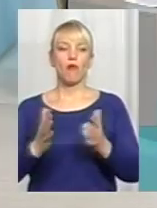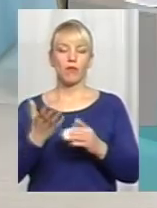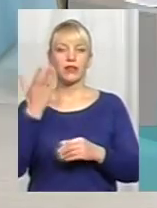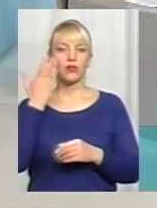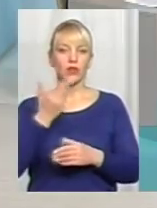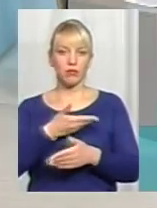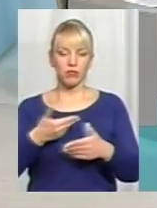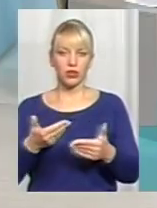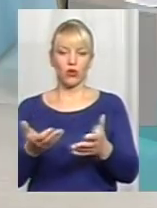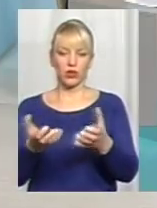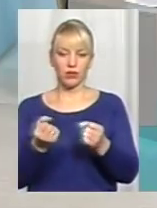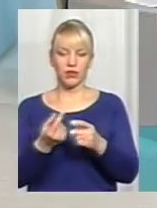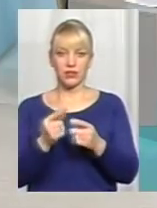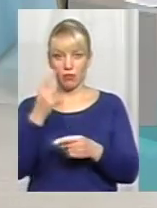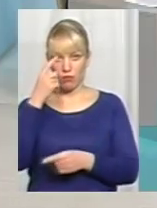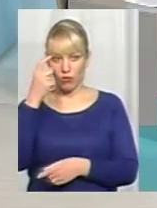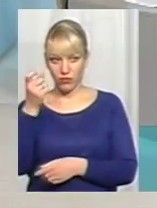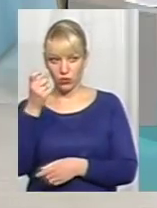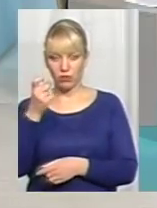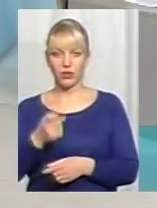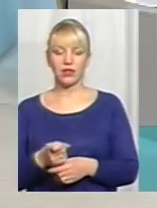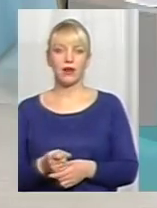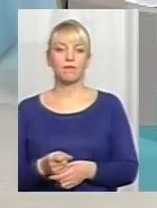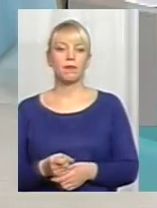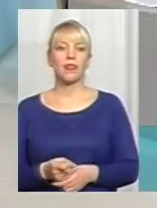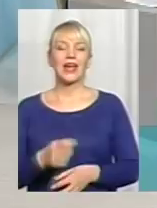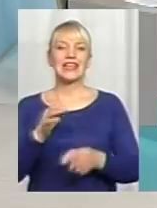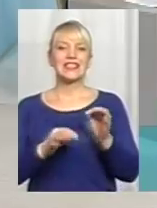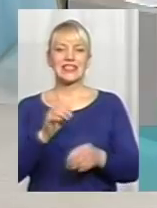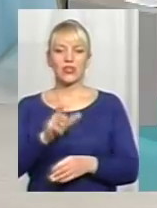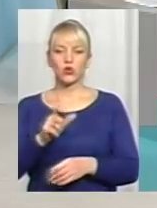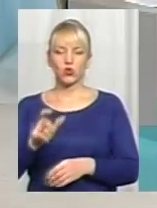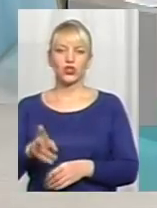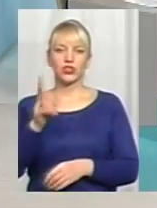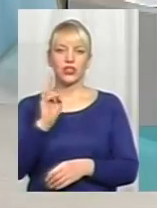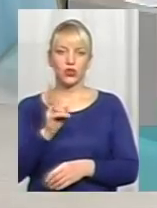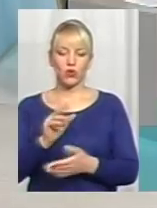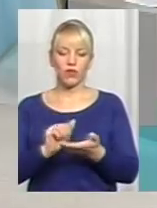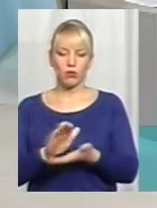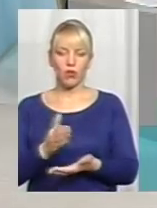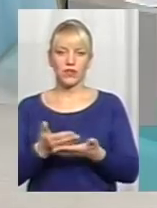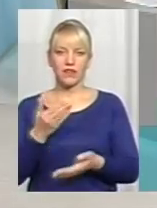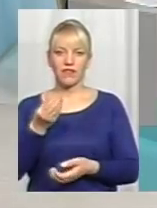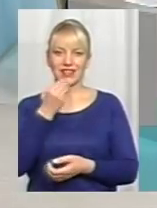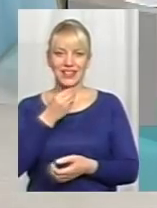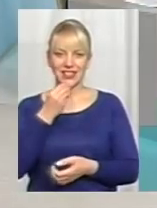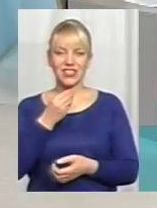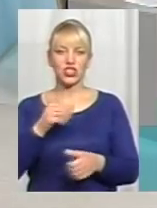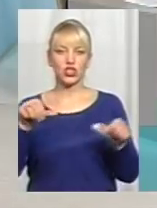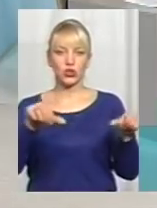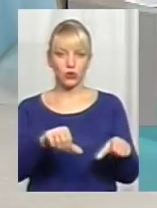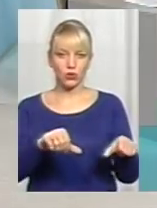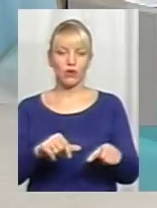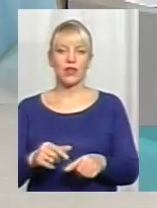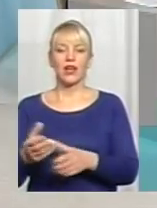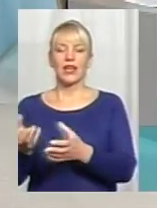ми отримали дане повідомлення, ряд засуджених, які відмовились відживати їжу, вживали ту їжу, яку